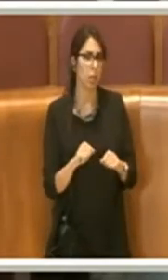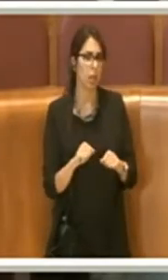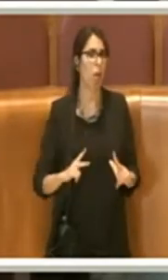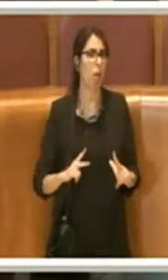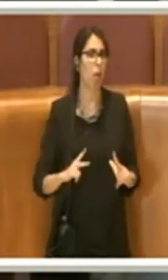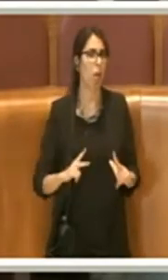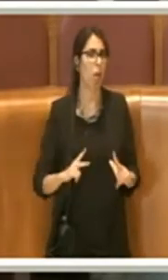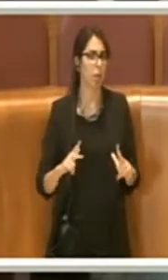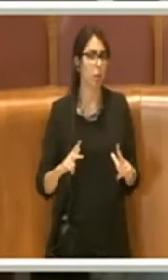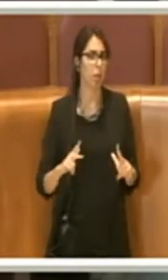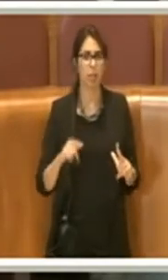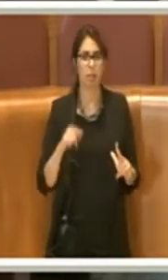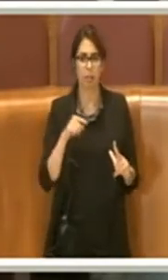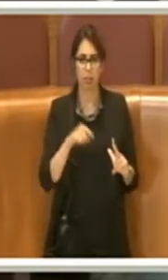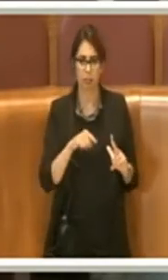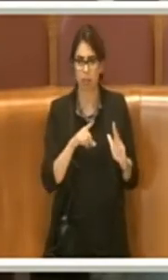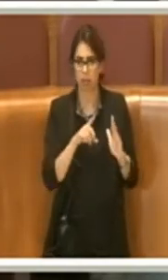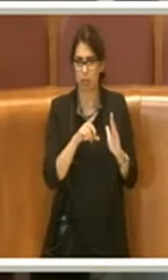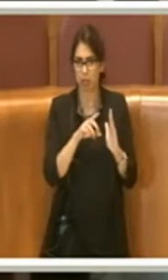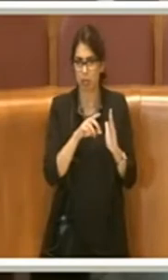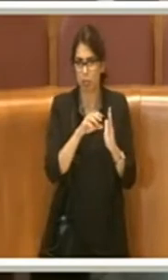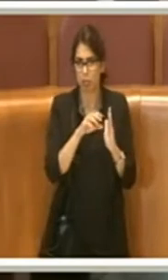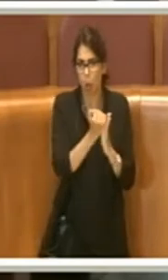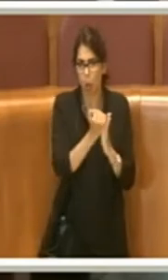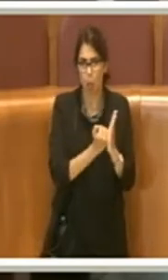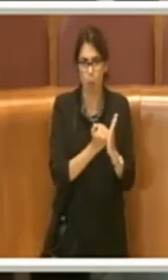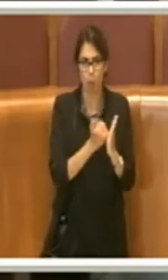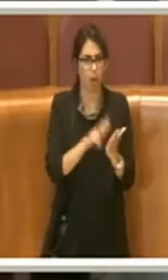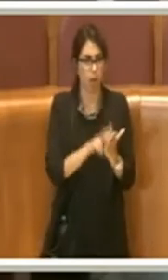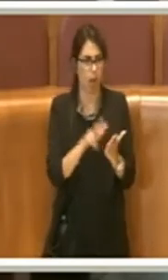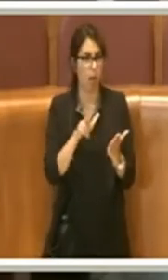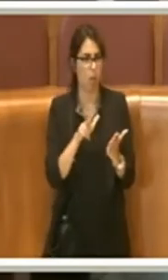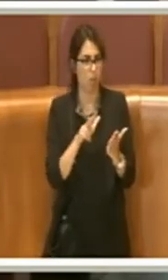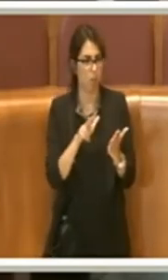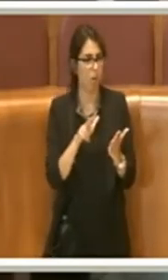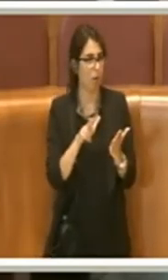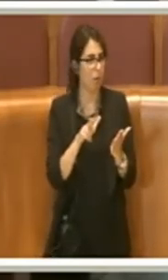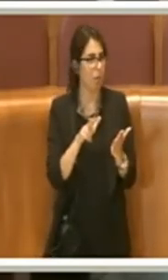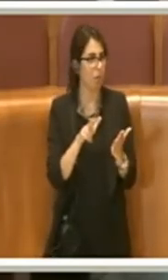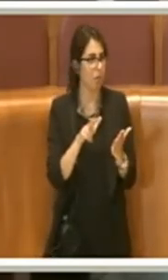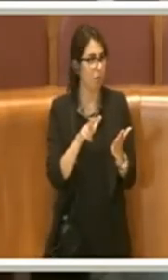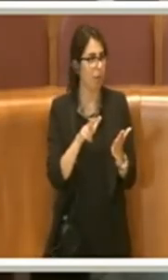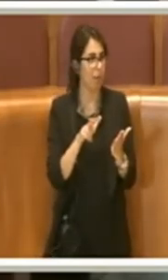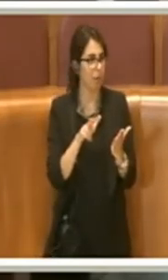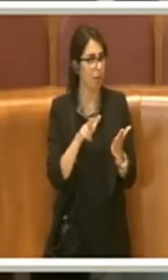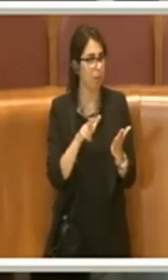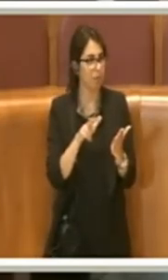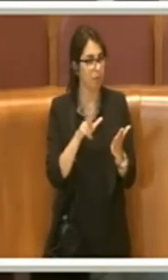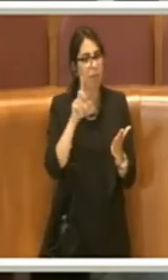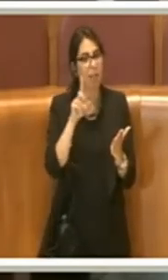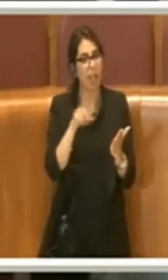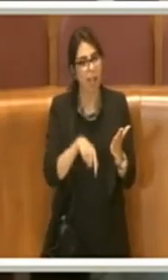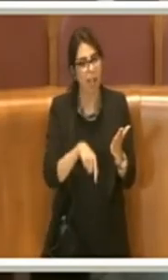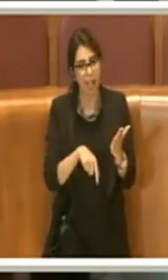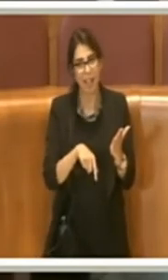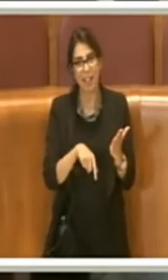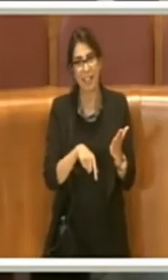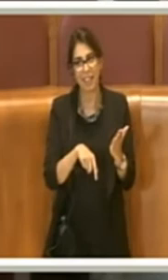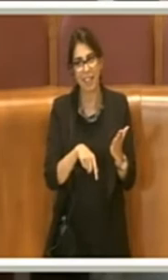provvedimento anche in termini di fiducia sul